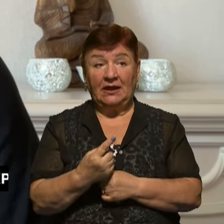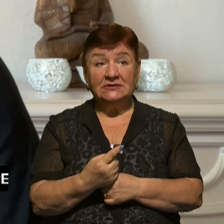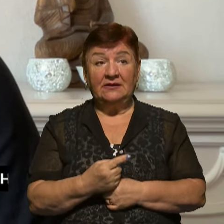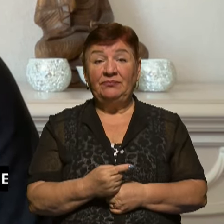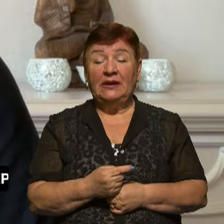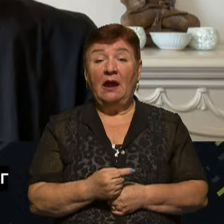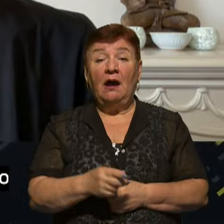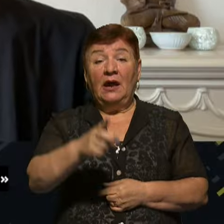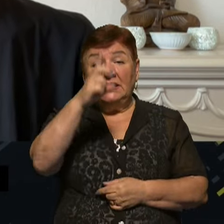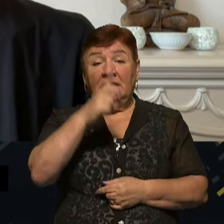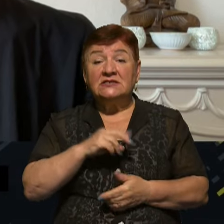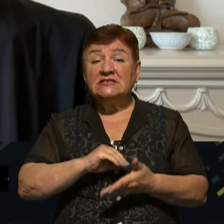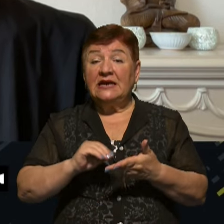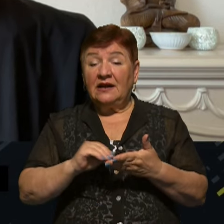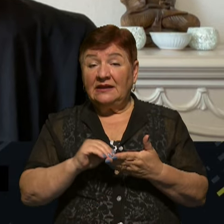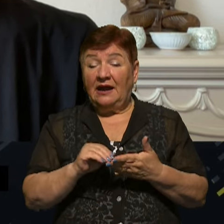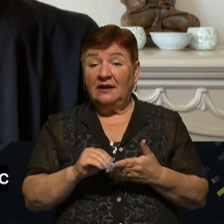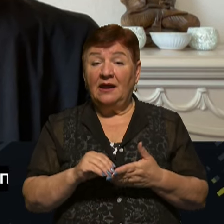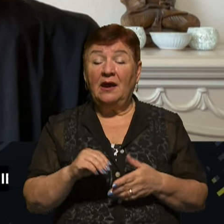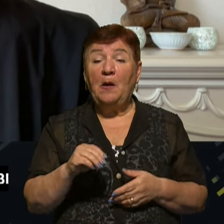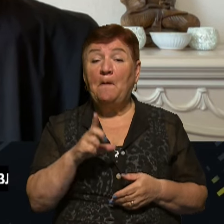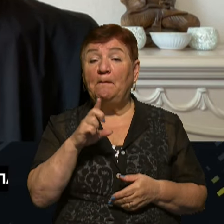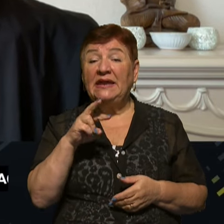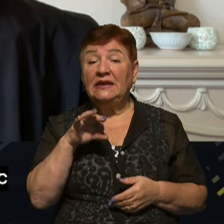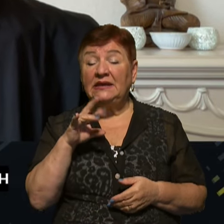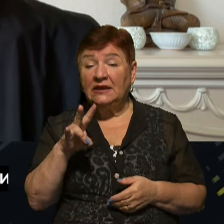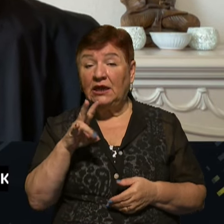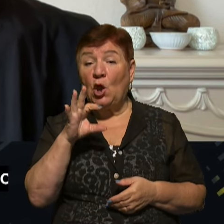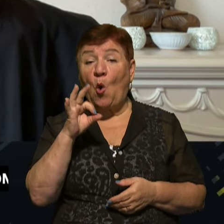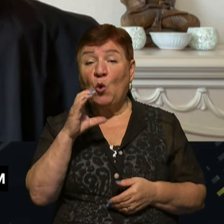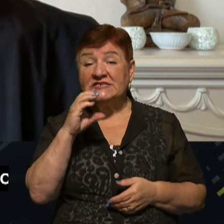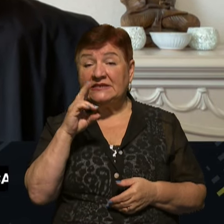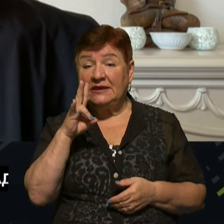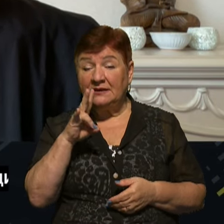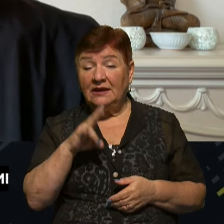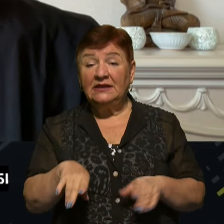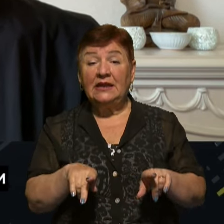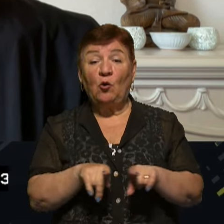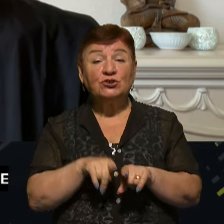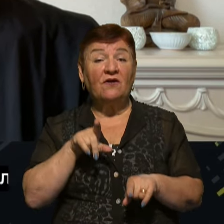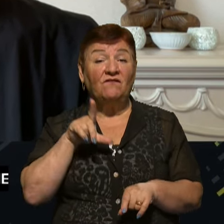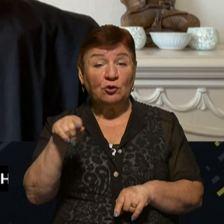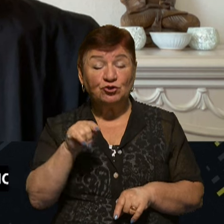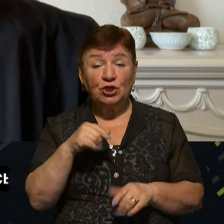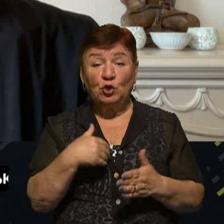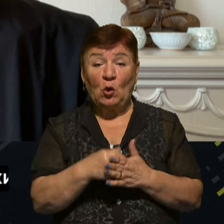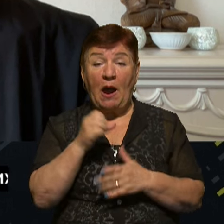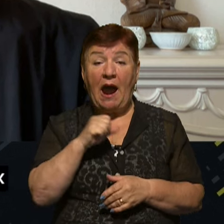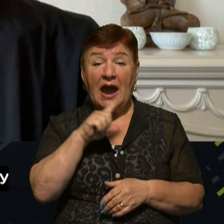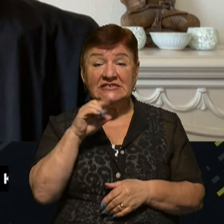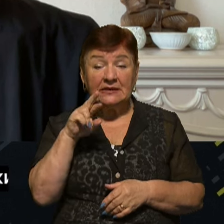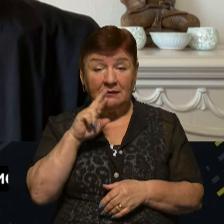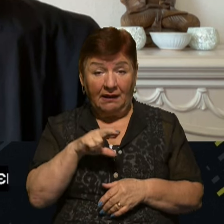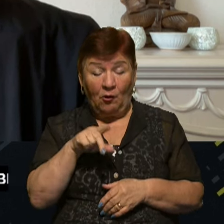Держсекретар США Антоні Блінкен та міністр оборони Ллойд Остін цього тижня також вирушають до Азії, щоб запевнити союзників і